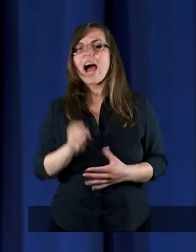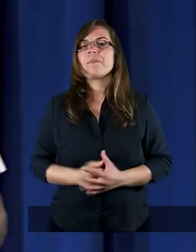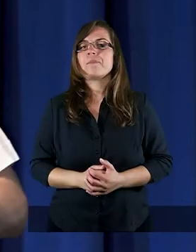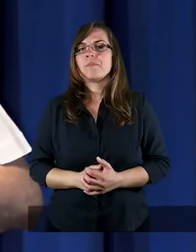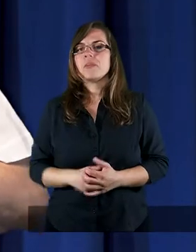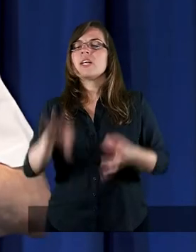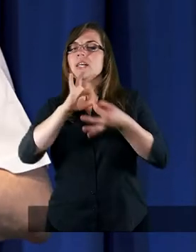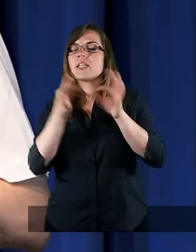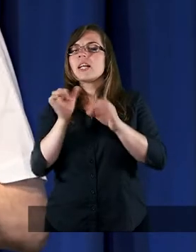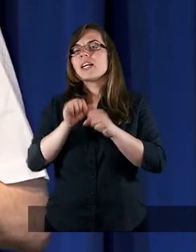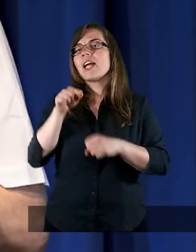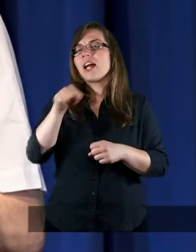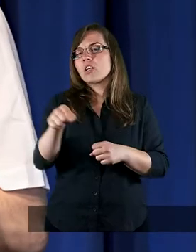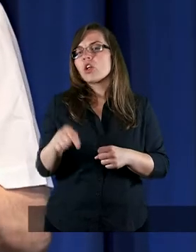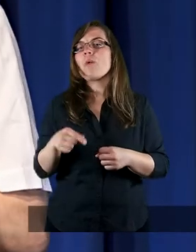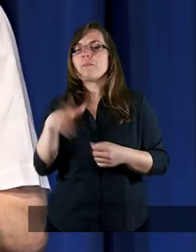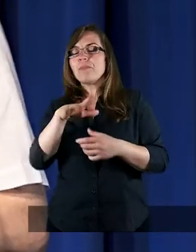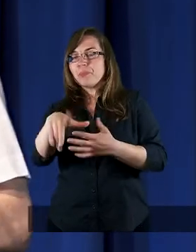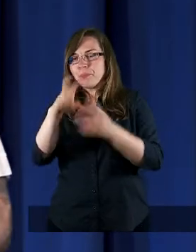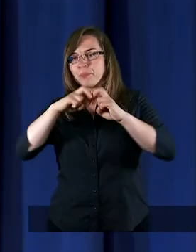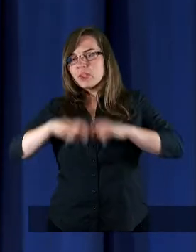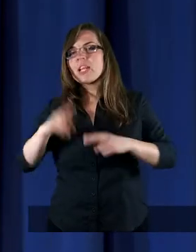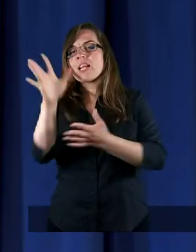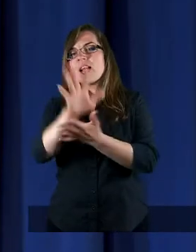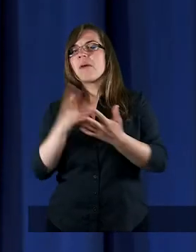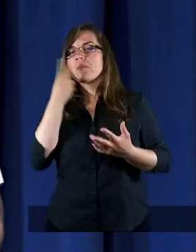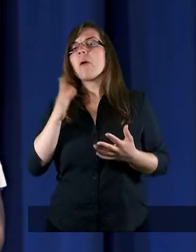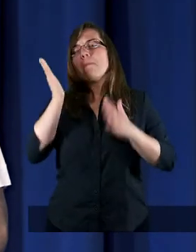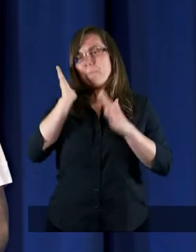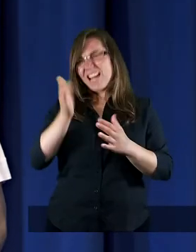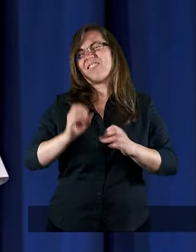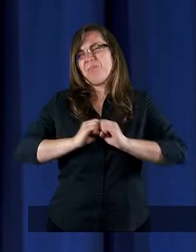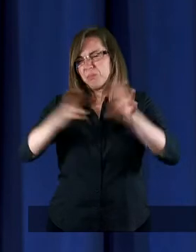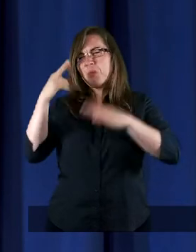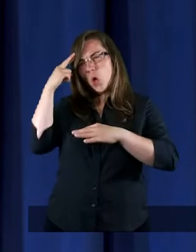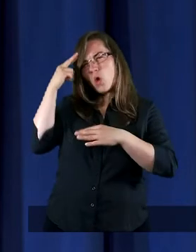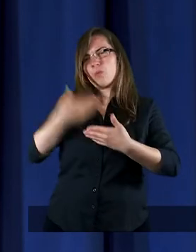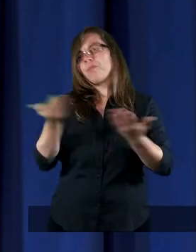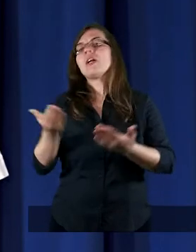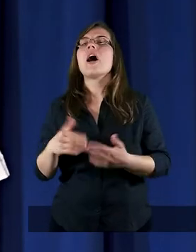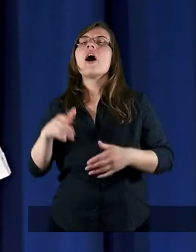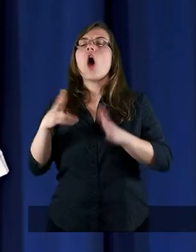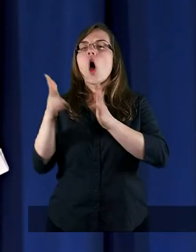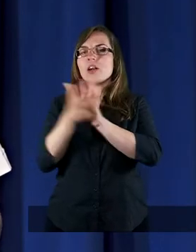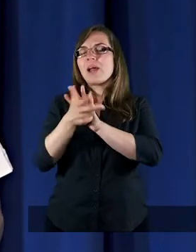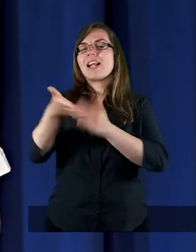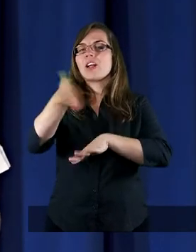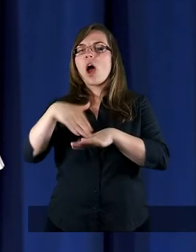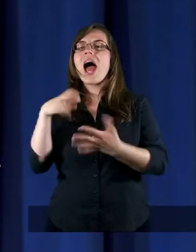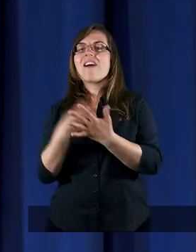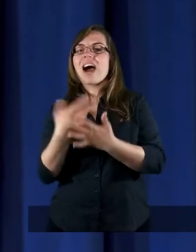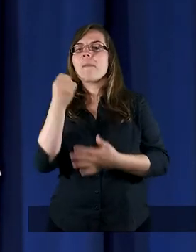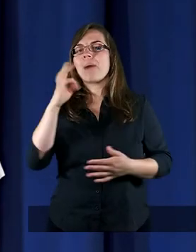Gdy jeszcze podam teksty, to już wszystko będzie jasne. XVIII rozdział Ewangelii Mateusza,